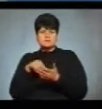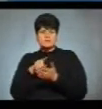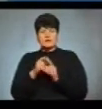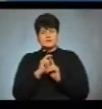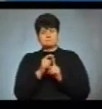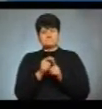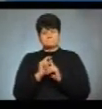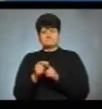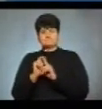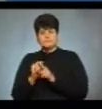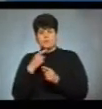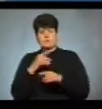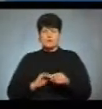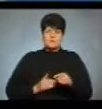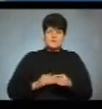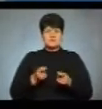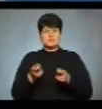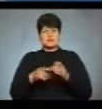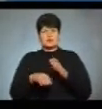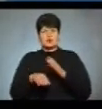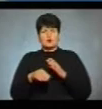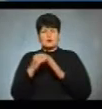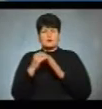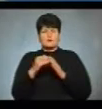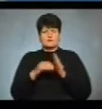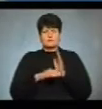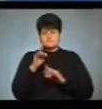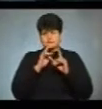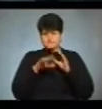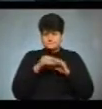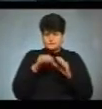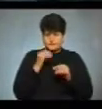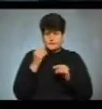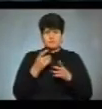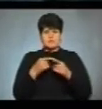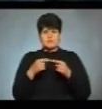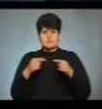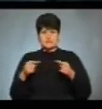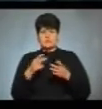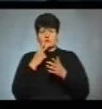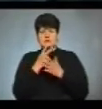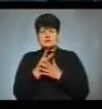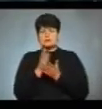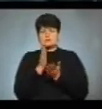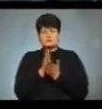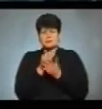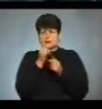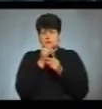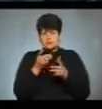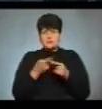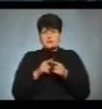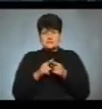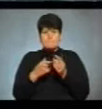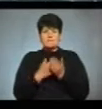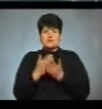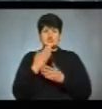відповідає. Говорить і про бізнеси, і про парламентські вибори, і про другий тур президентських. Сам виступ ми показати в прямому ефірі не можемо, оскільки це політична